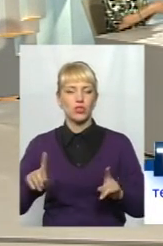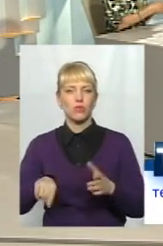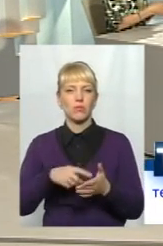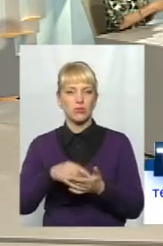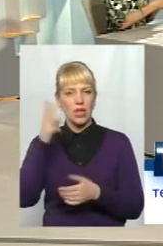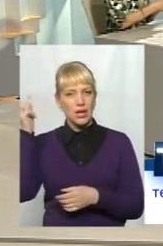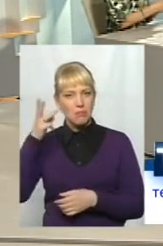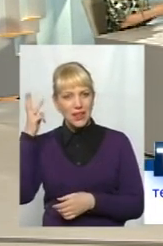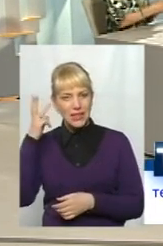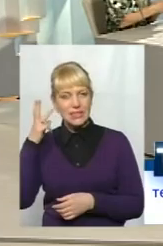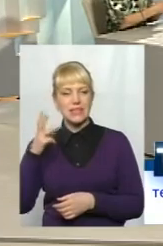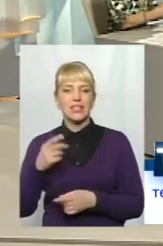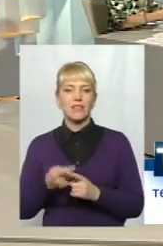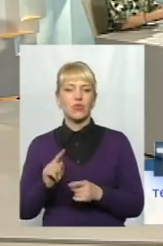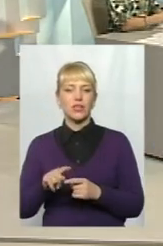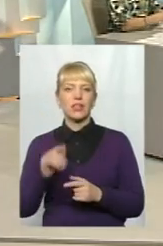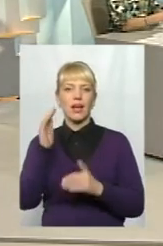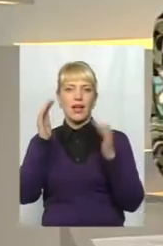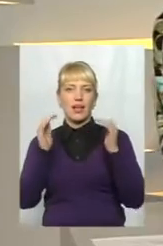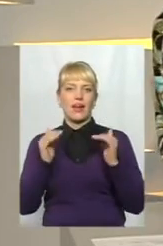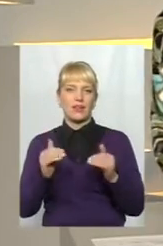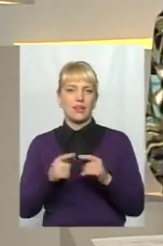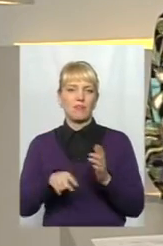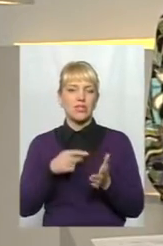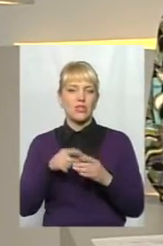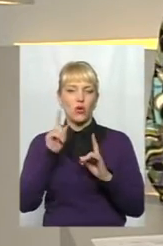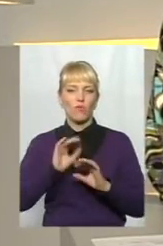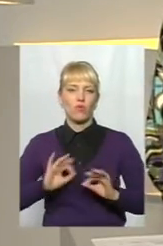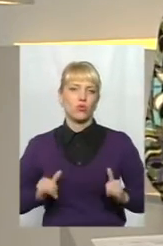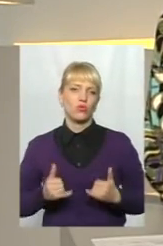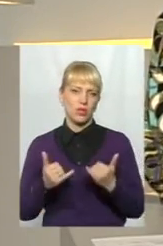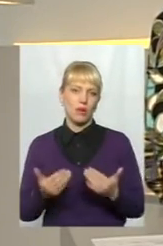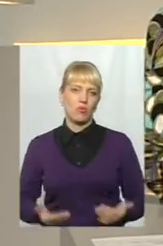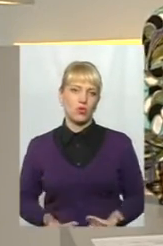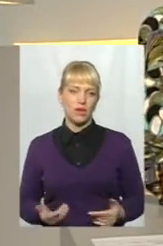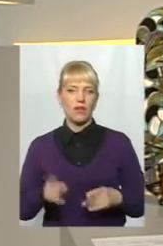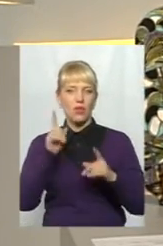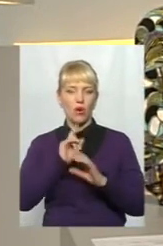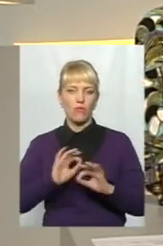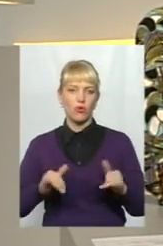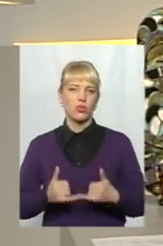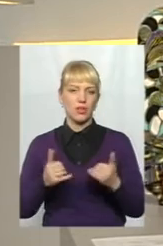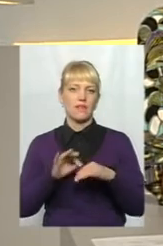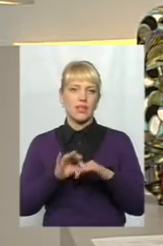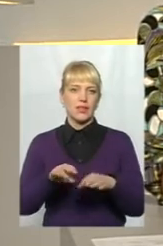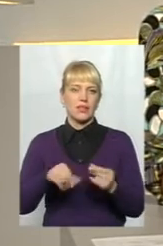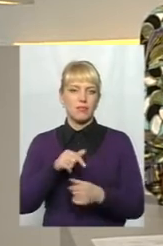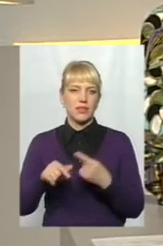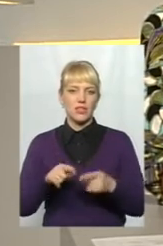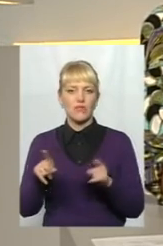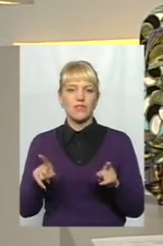Хмельницький у тих рейтингах міста комфортного для проживання, комфортного для ведення бізнесу, все-таки,